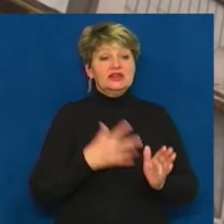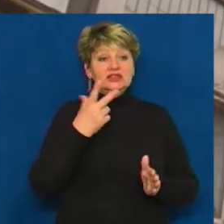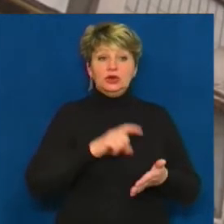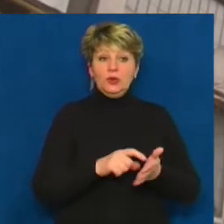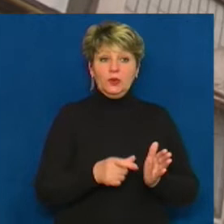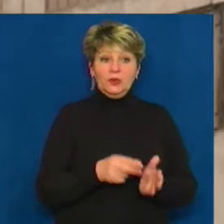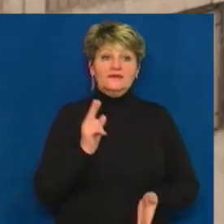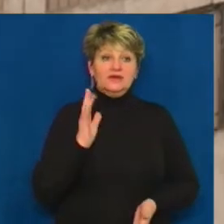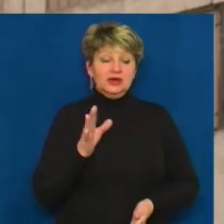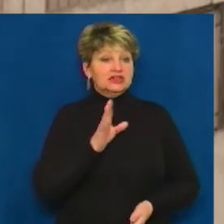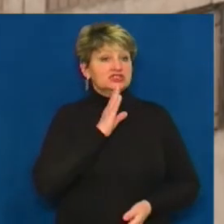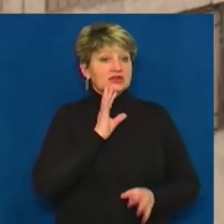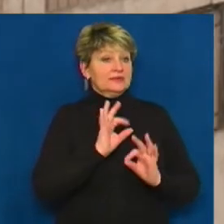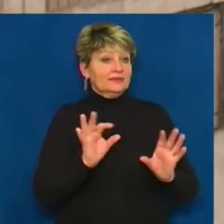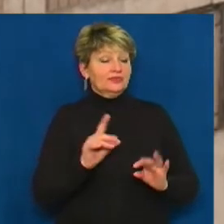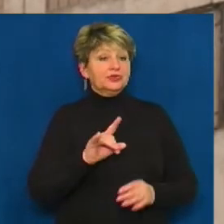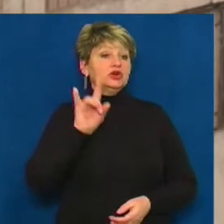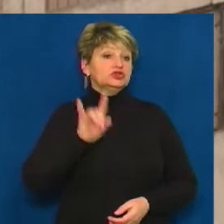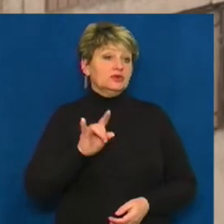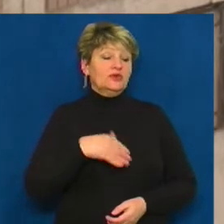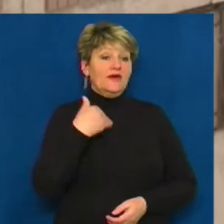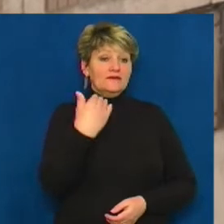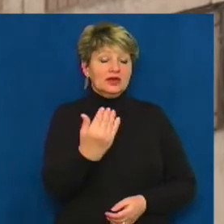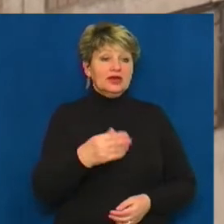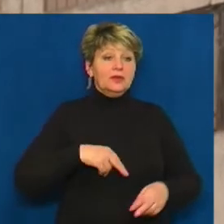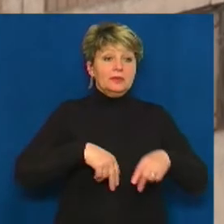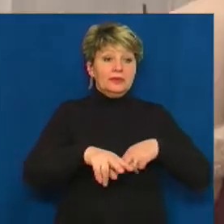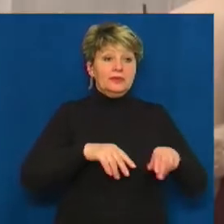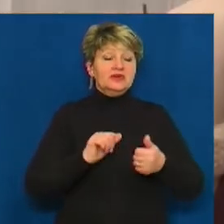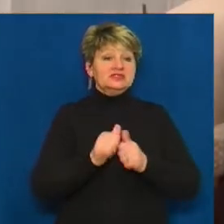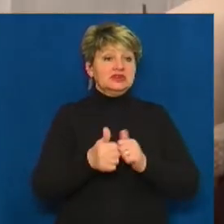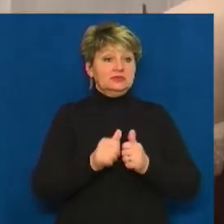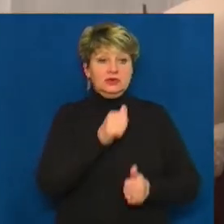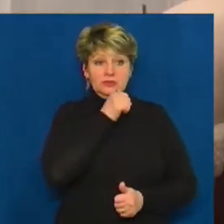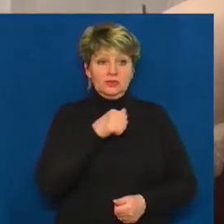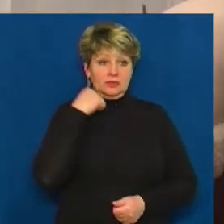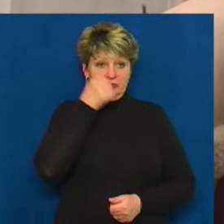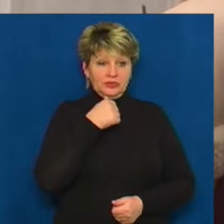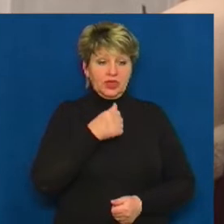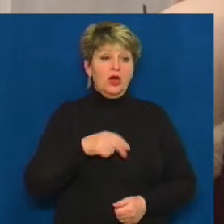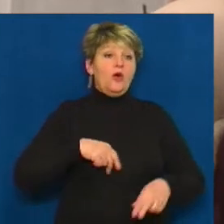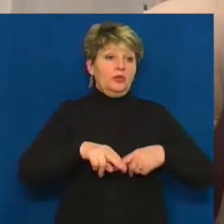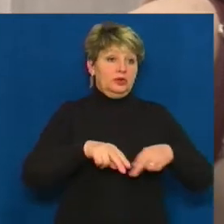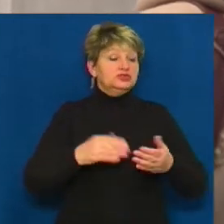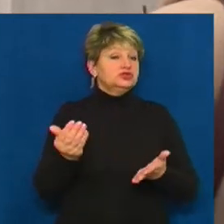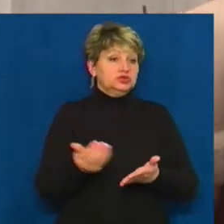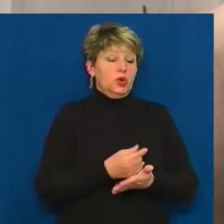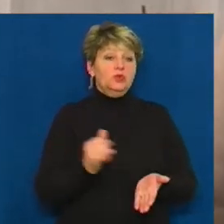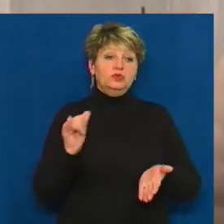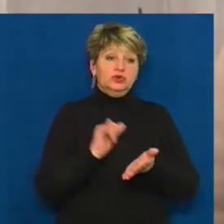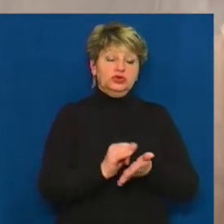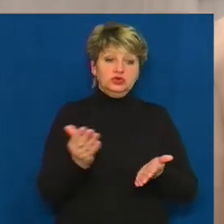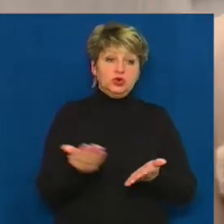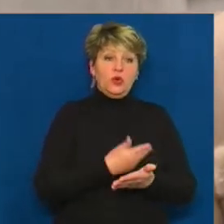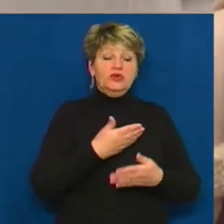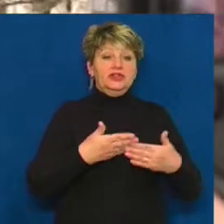квартирі. Жінка розповідає, що вікна у їхньому під'їзді замінили торік. У під'їзді тепло опустовували нові вхідні двері, а також